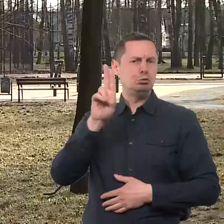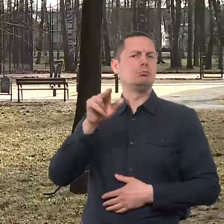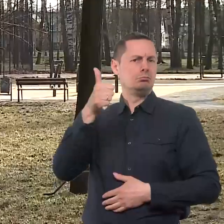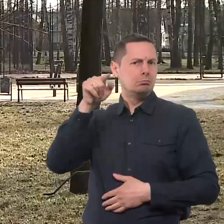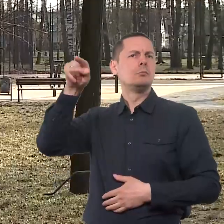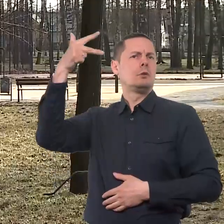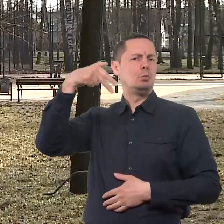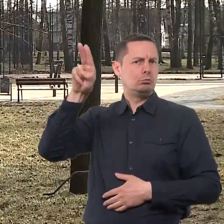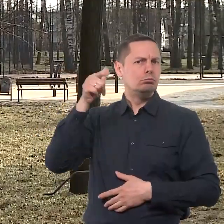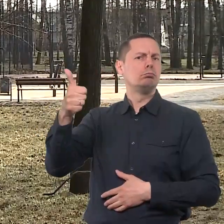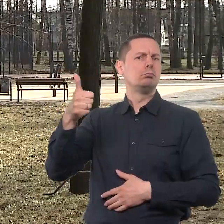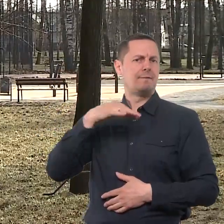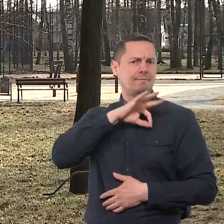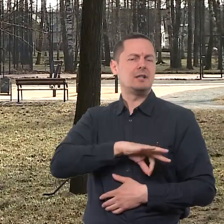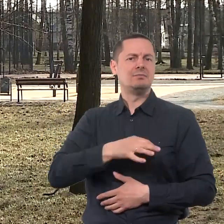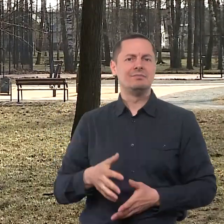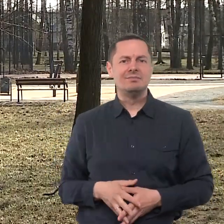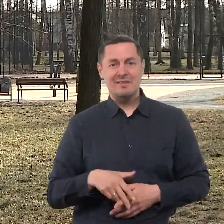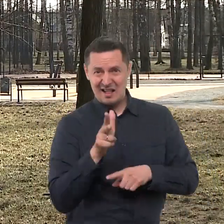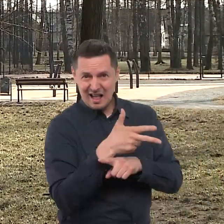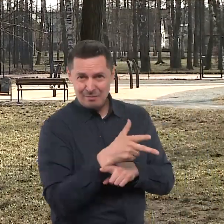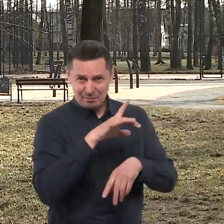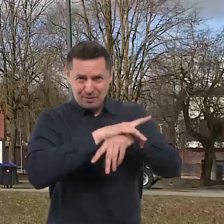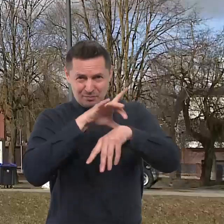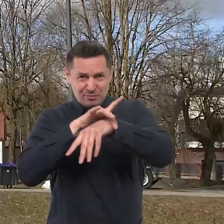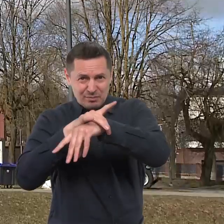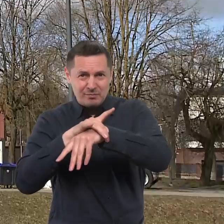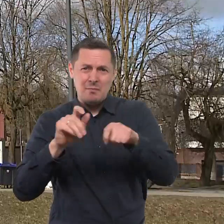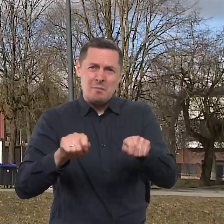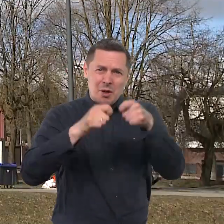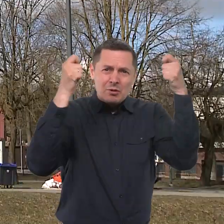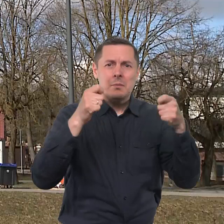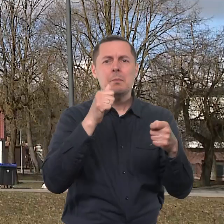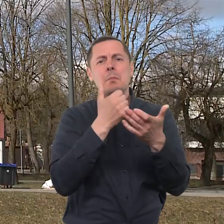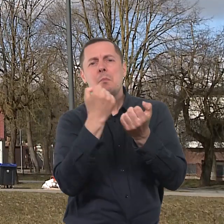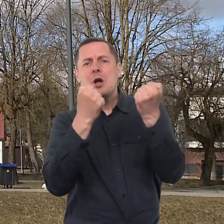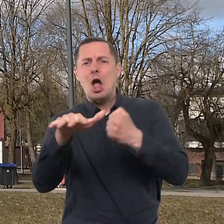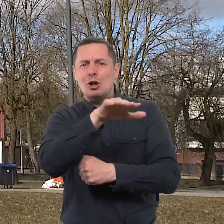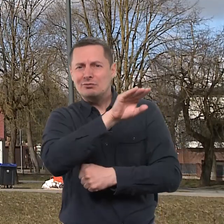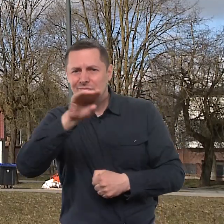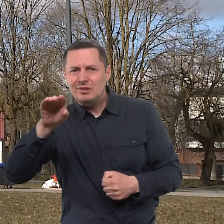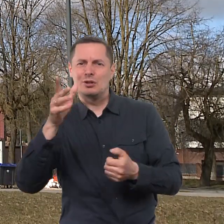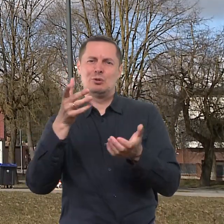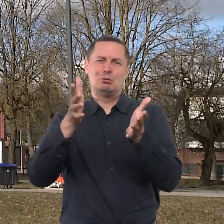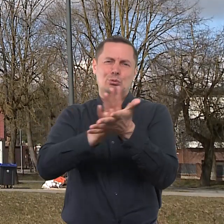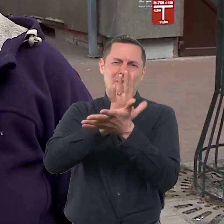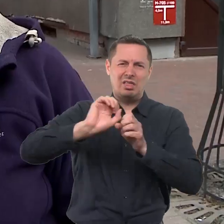kameras. Vaizdo stebėjimo kameros fiksuoja ir vairius pažydėjus, tarkim, dėl parkavimo vietų, dėl mietomų šiukšlių, ar gerai, kad jie yra baudžiami